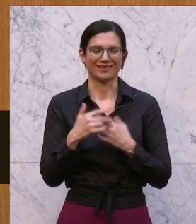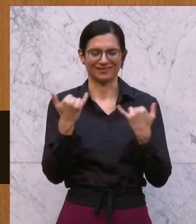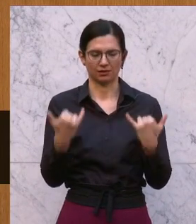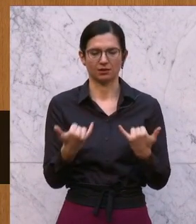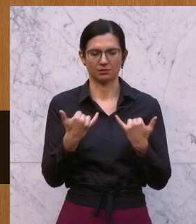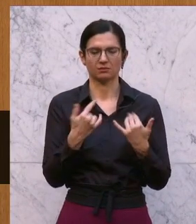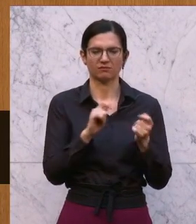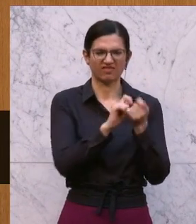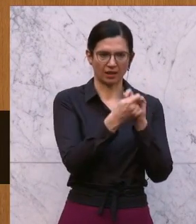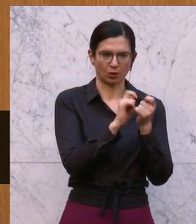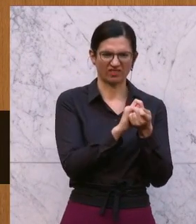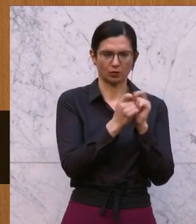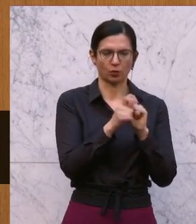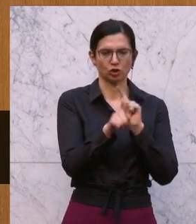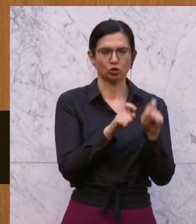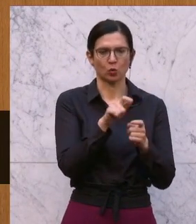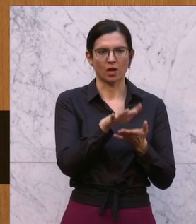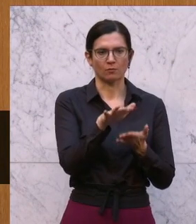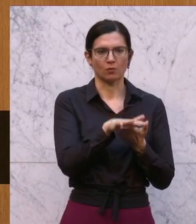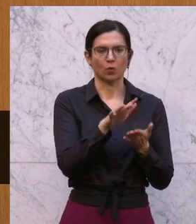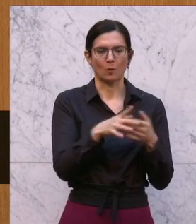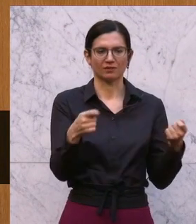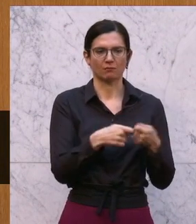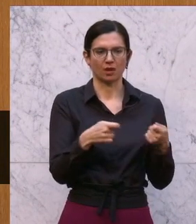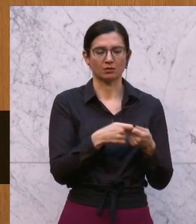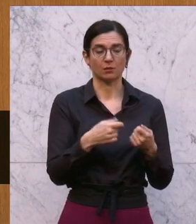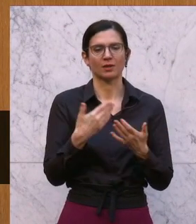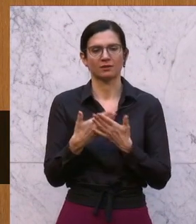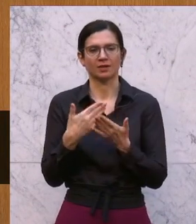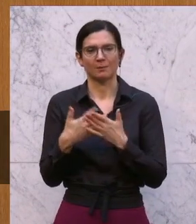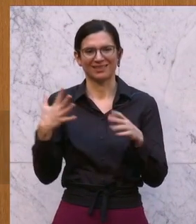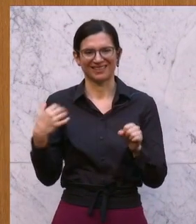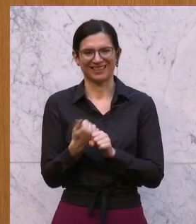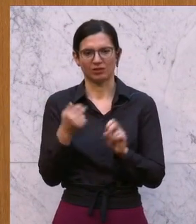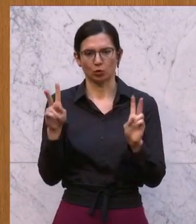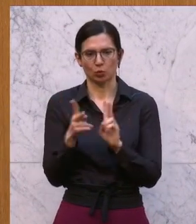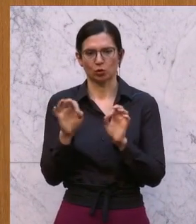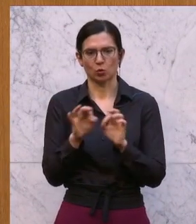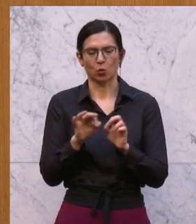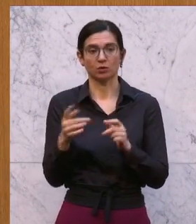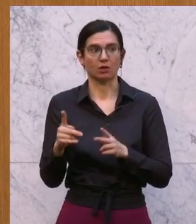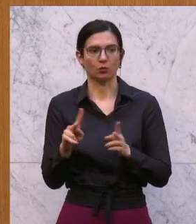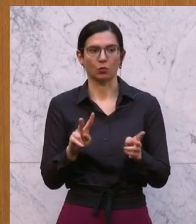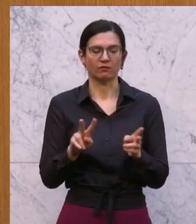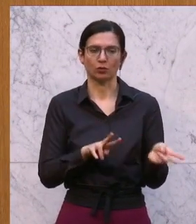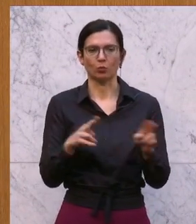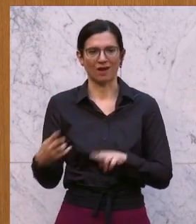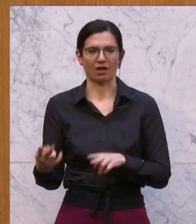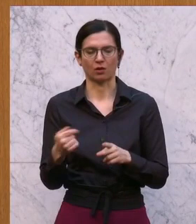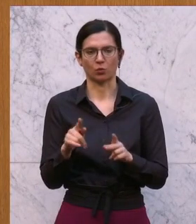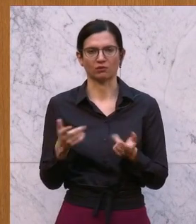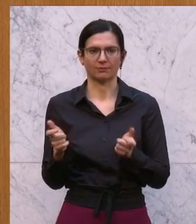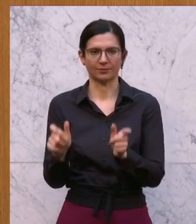Änderungen bei steuerabkommensbezogenen Maßnahmen zur Verhinderung der Gewinnkürzung oder Gewinnverlagerung bei, nach einem